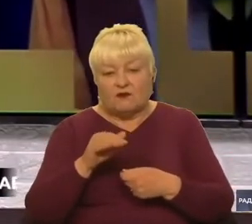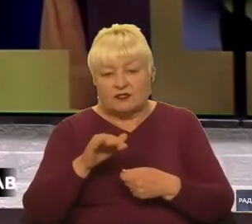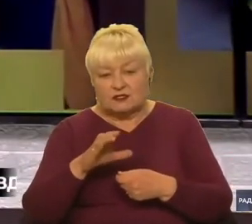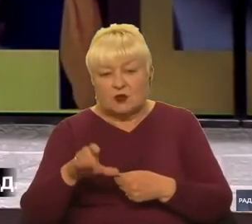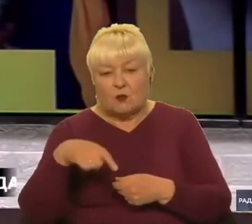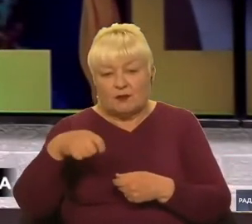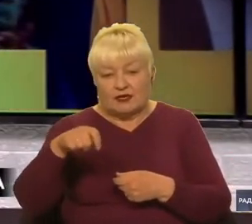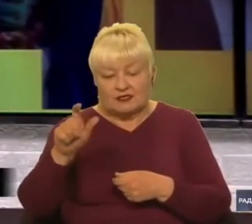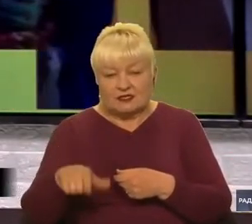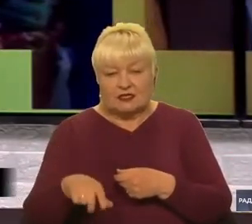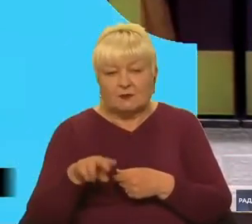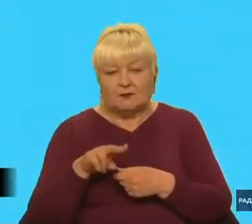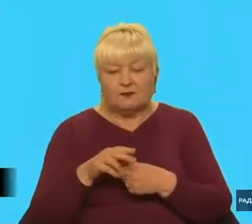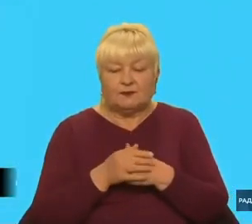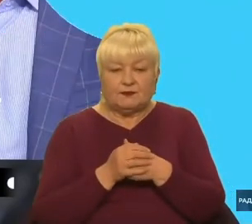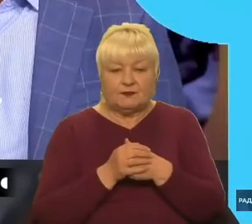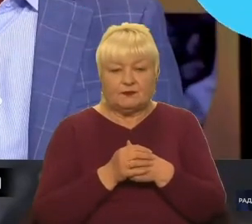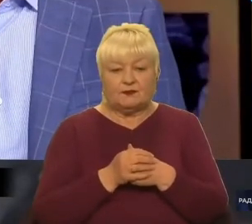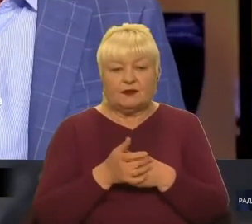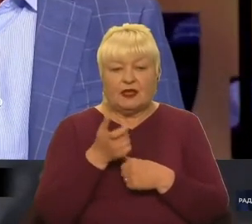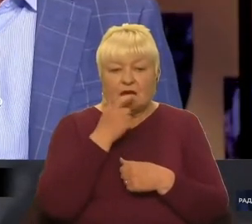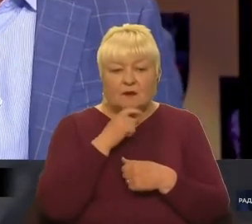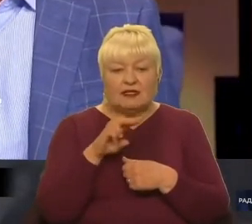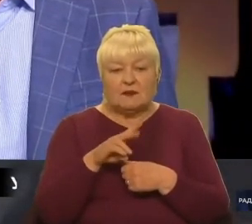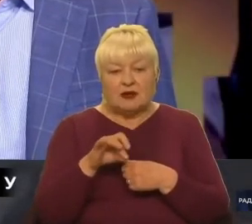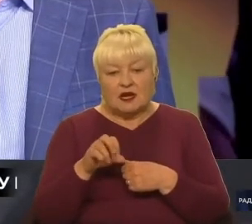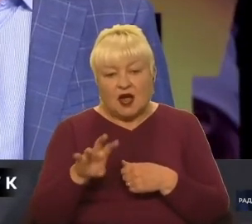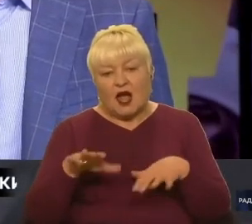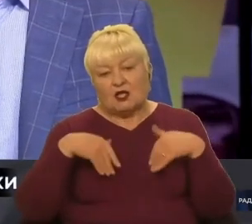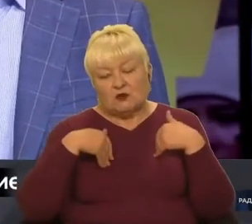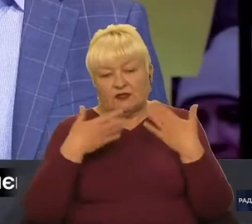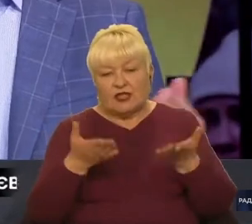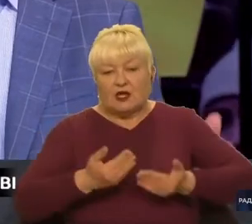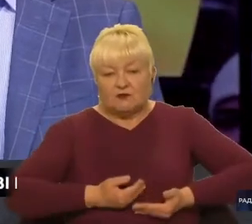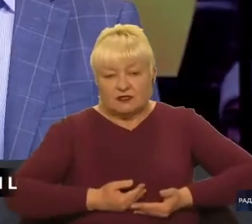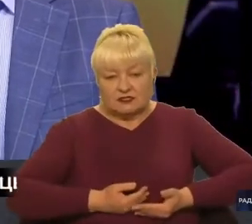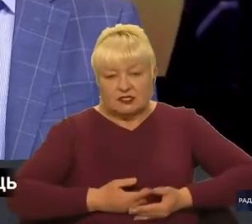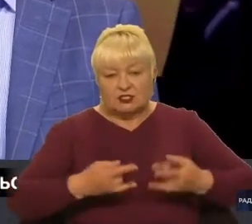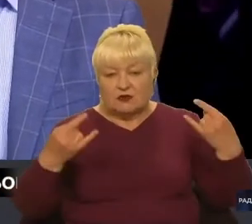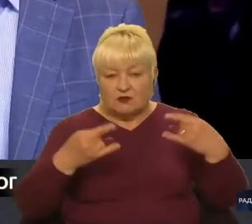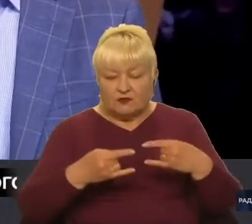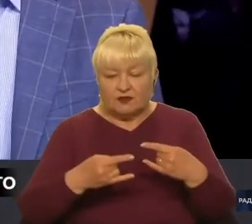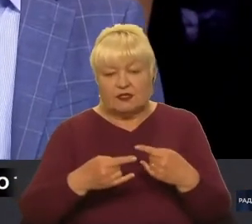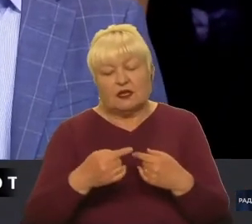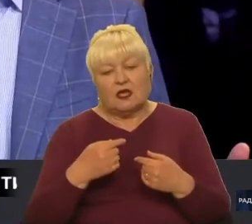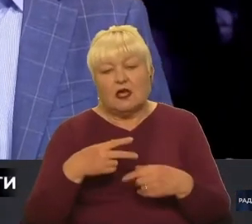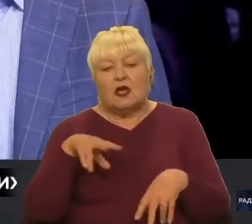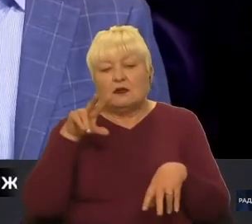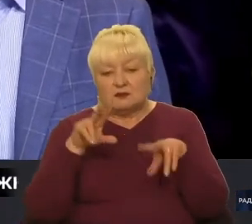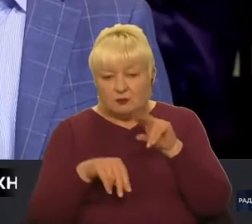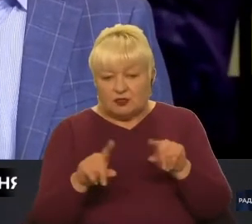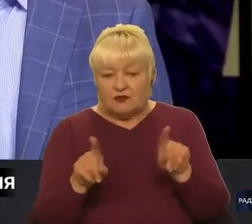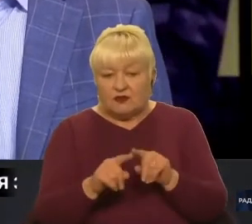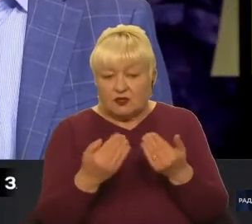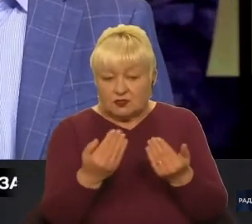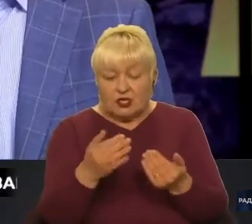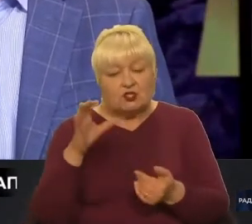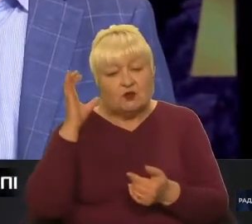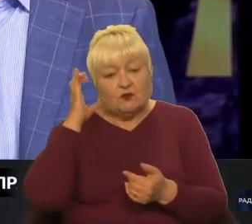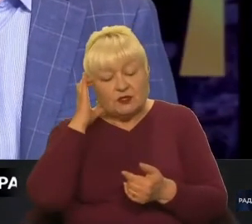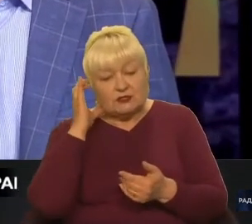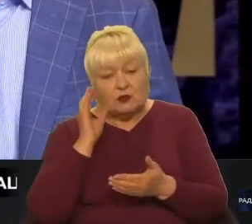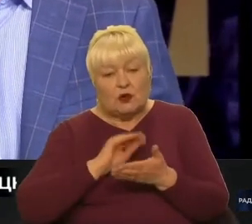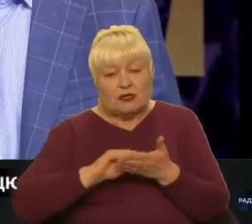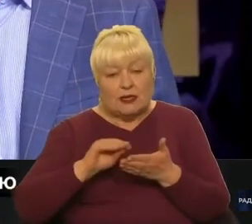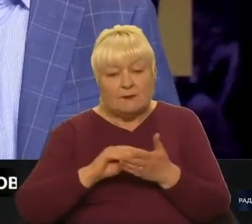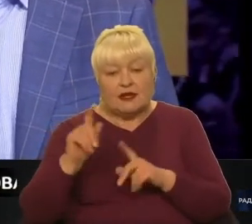Михайлом Подоляком. Пане Михайле, вітаю вас наживо в ефірі «Марафомо». Я сподіваюся, що ви слухали прес-конференцію